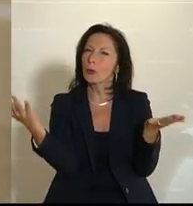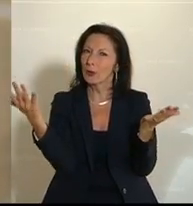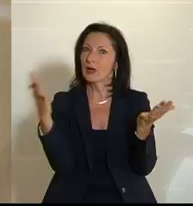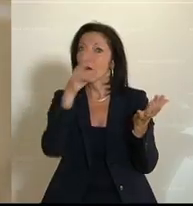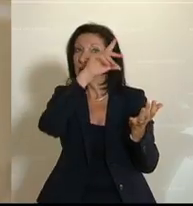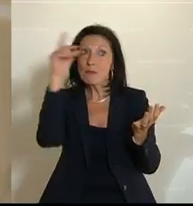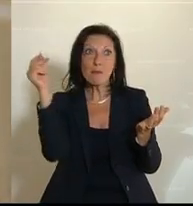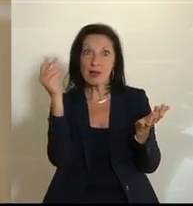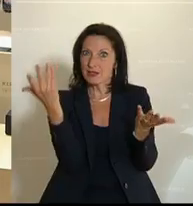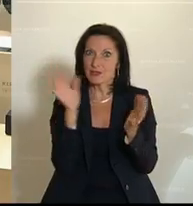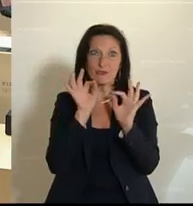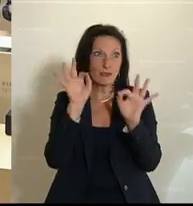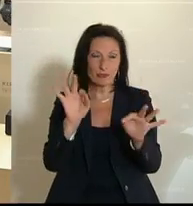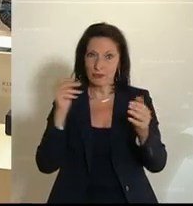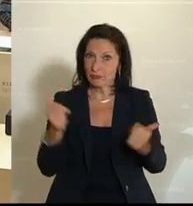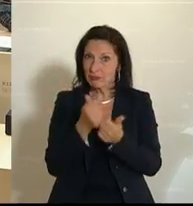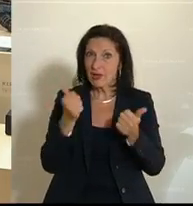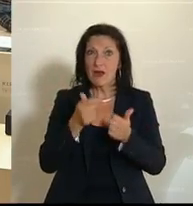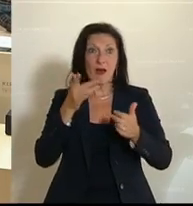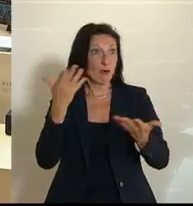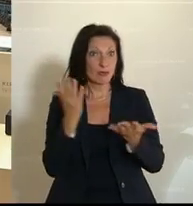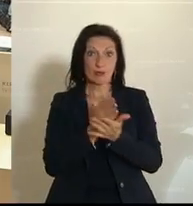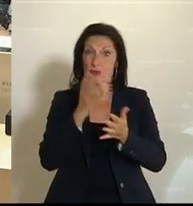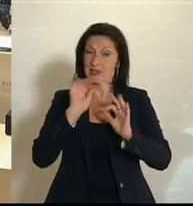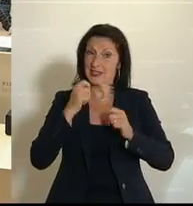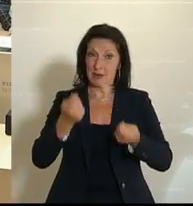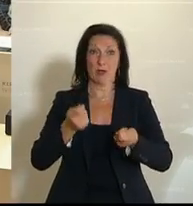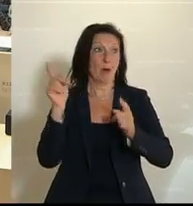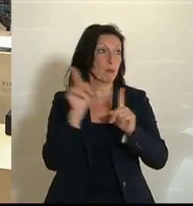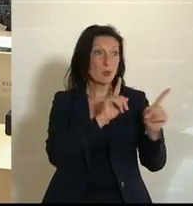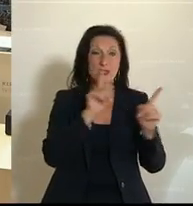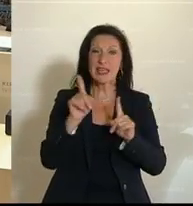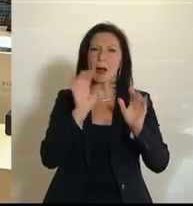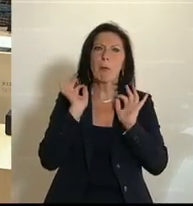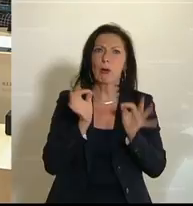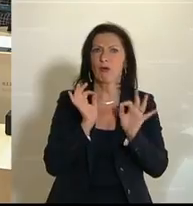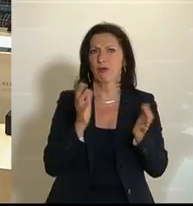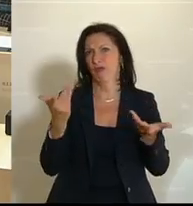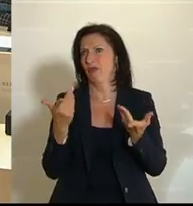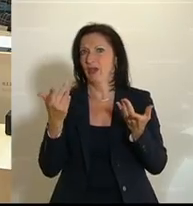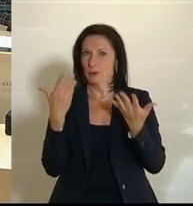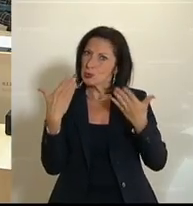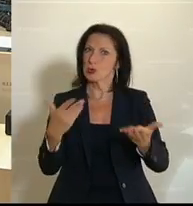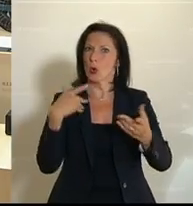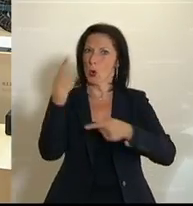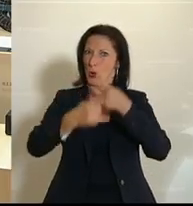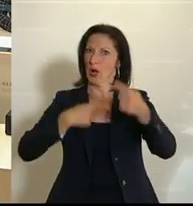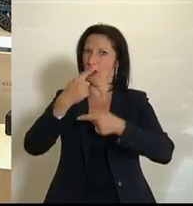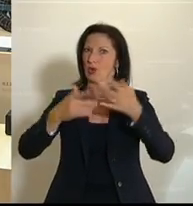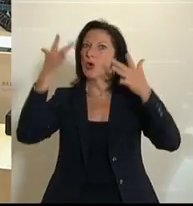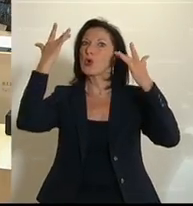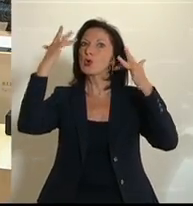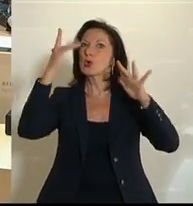eine starke Spitze hervorgeht und Profis hervorgehen. So funktioniert unser Kulturland. Deshalb sind wir ein Kulturland.